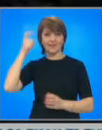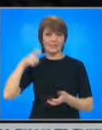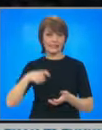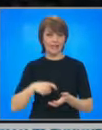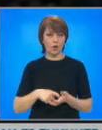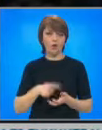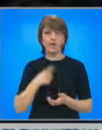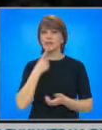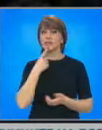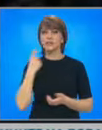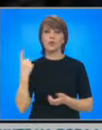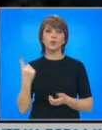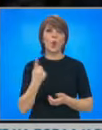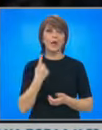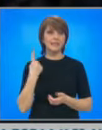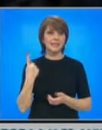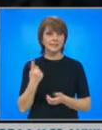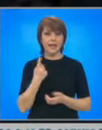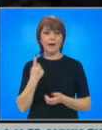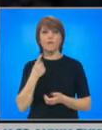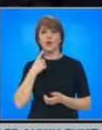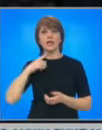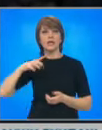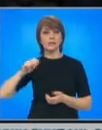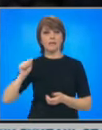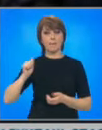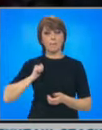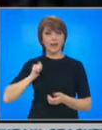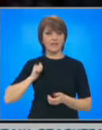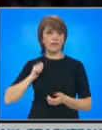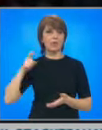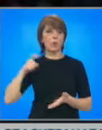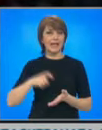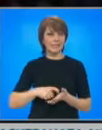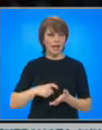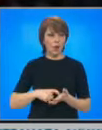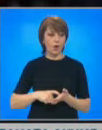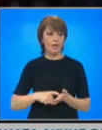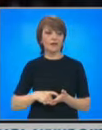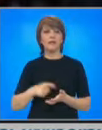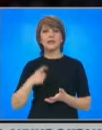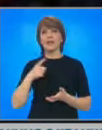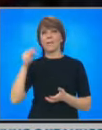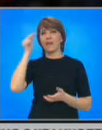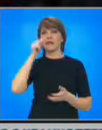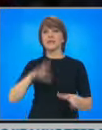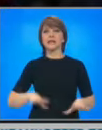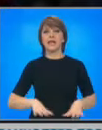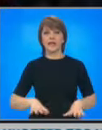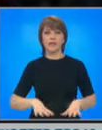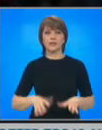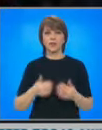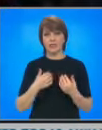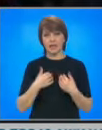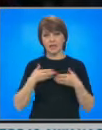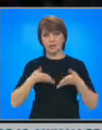Защото само спазването на върховенството на закона ще гарантира просперитета на българските граждани и на нашето